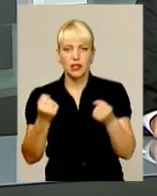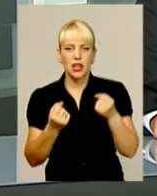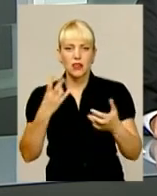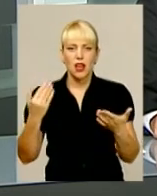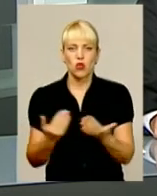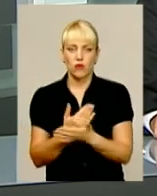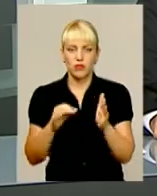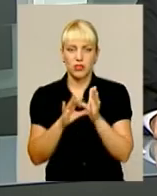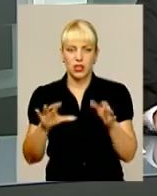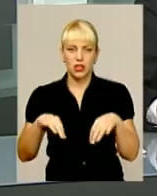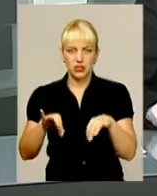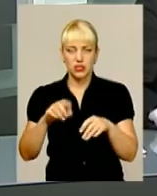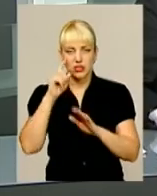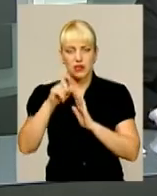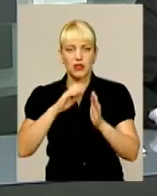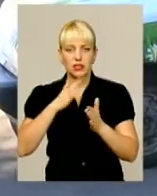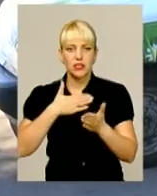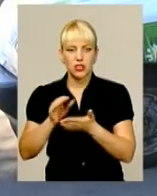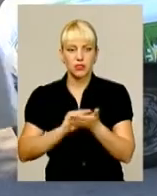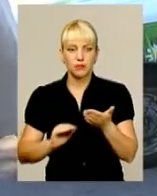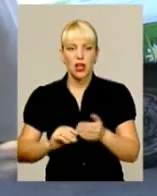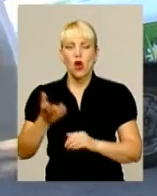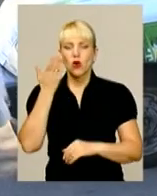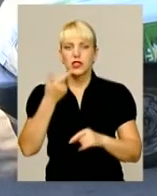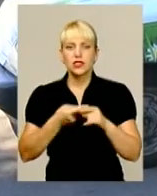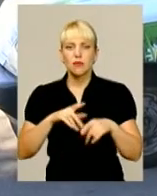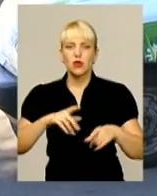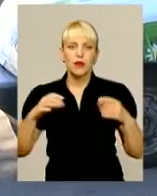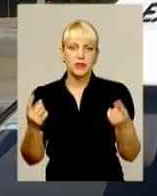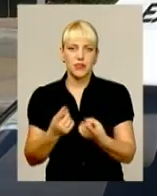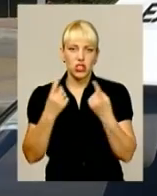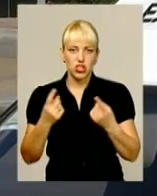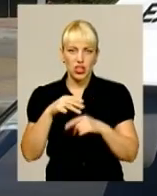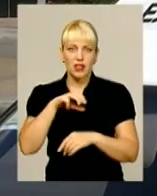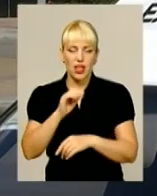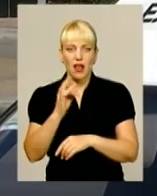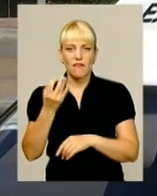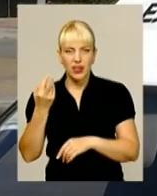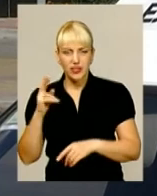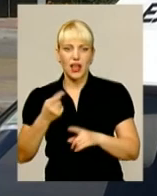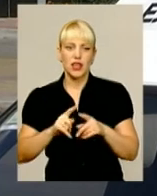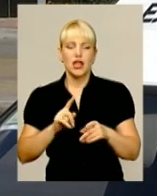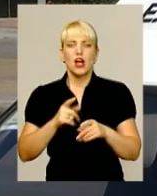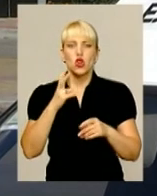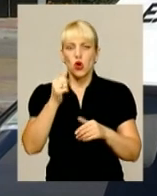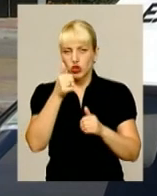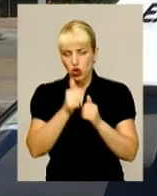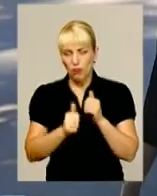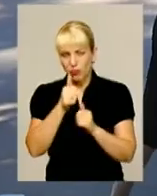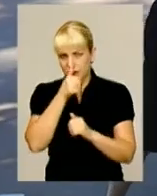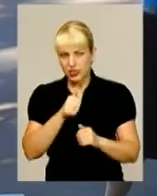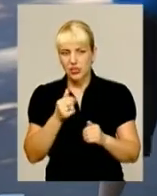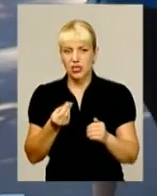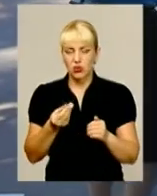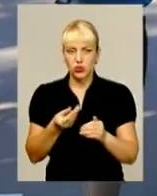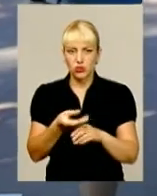наша знімальна група. Колись це була звичайна таврія. Автівка не найдорожча, але щомісяця витягувала добрячу суму